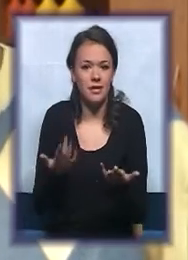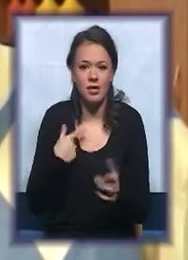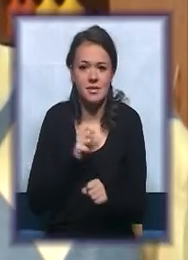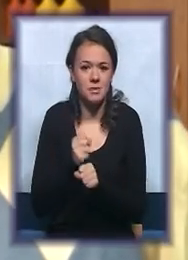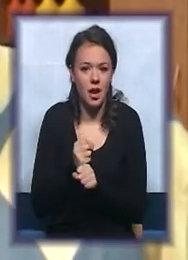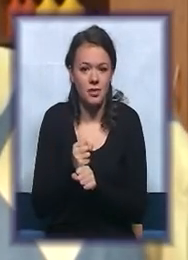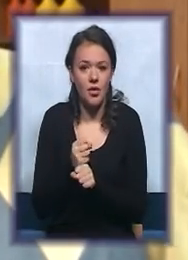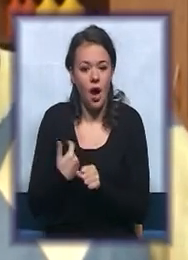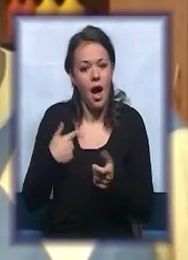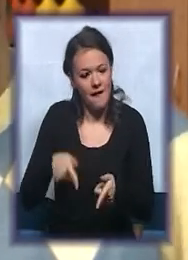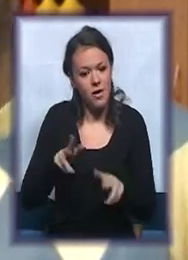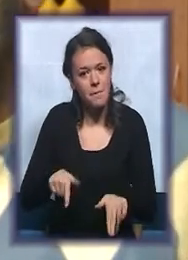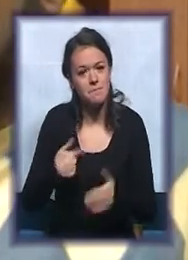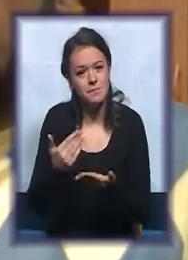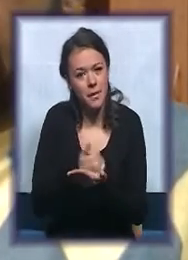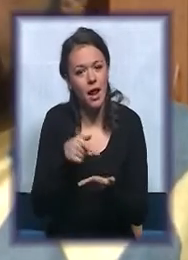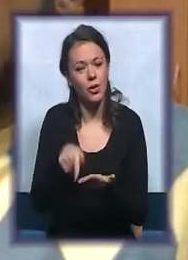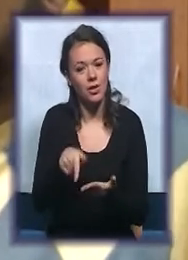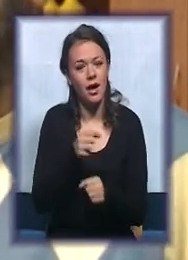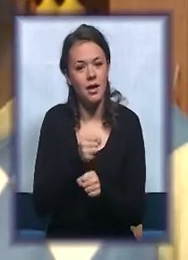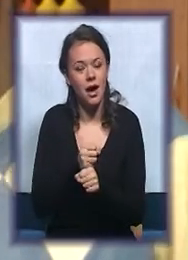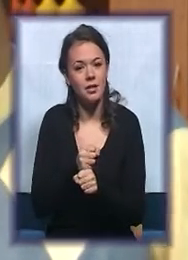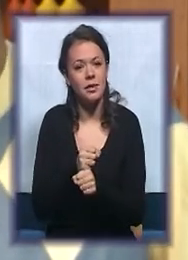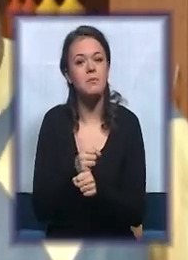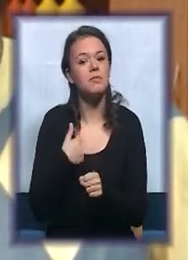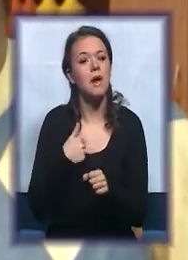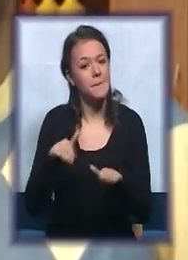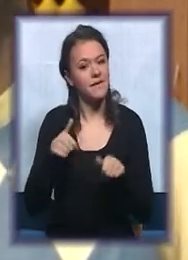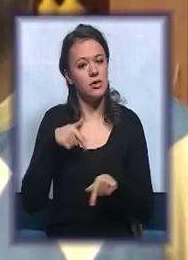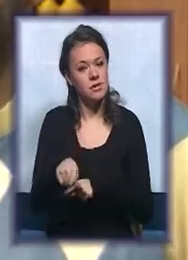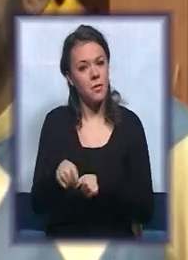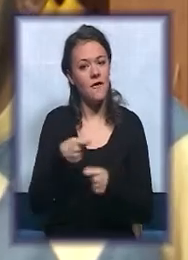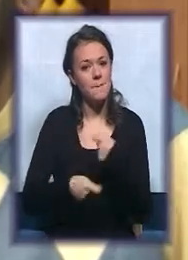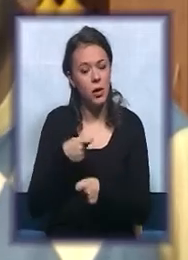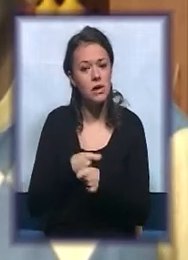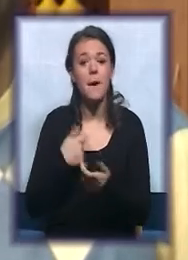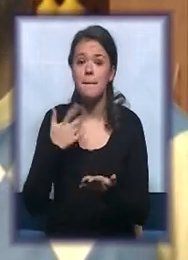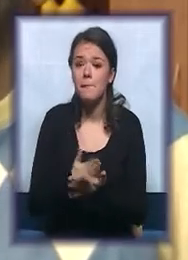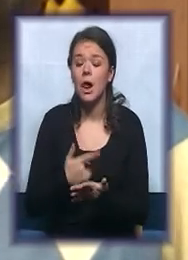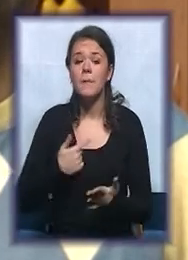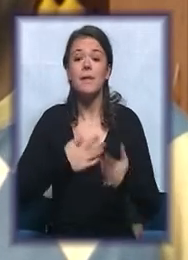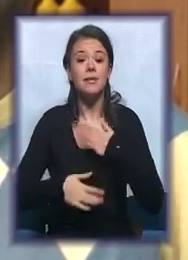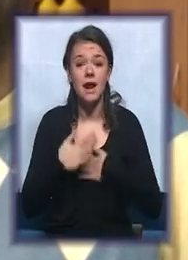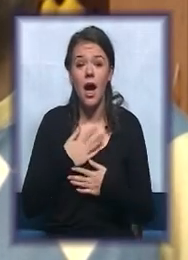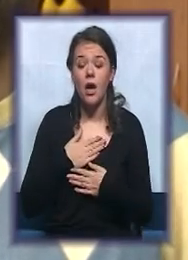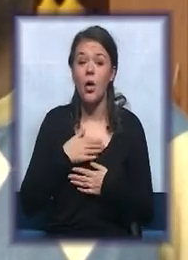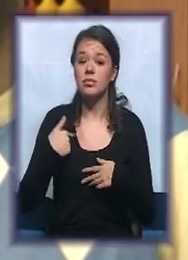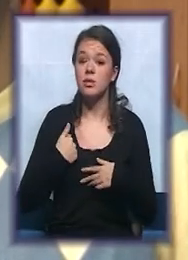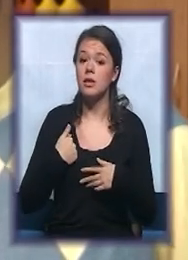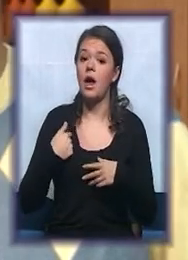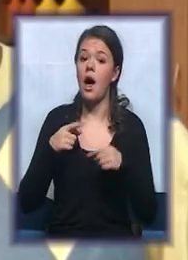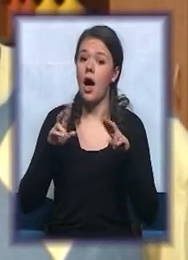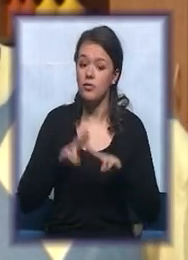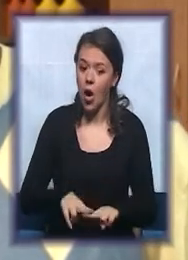Evo, pružila se ova prilika, prihvatio sam ovaj posao i bilo bi mi drago da ostanem u ovom poslu